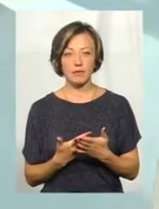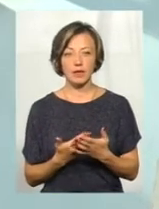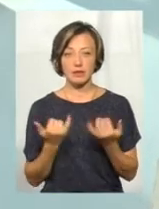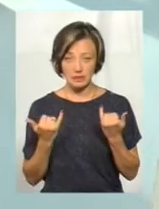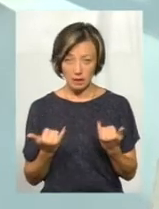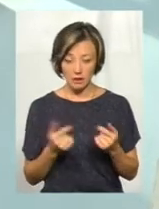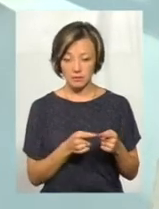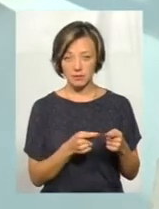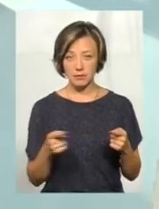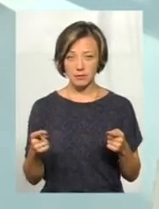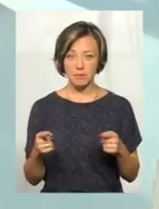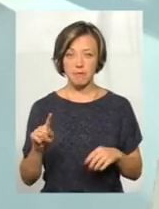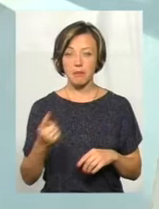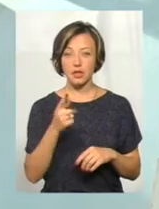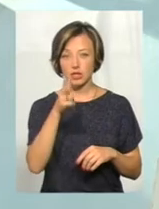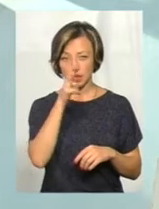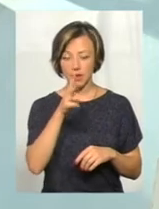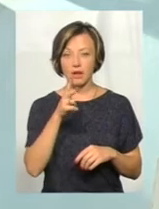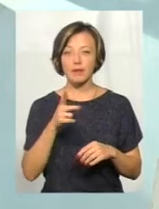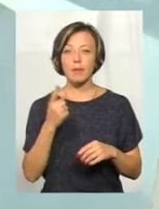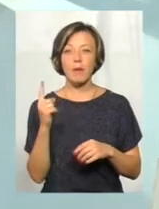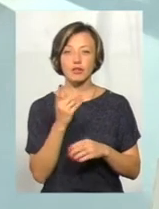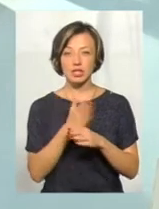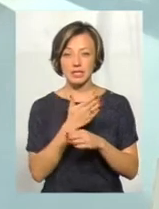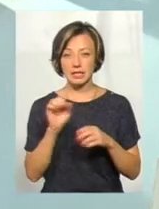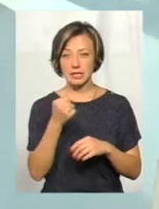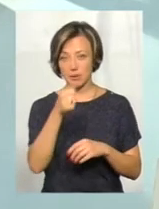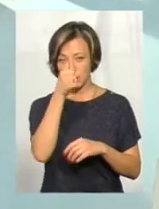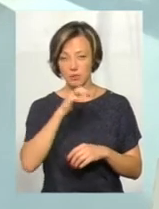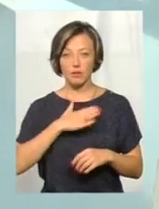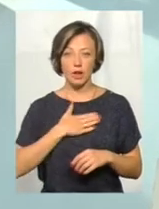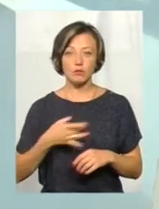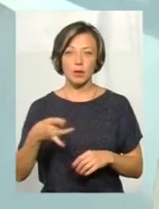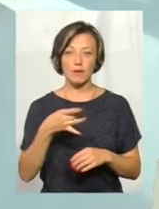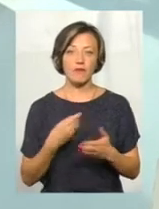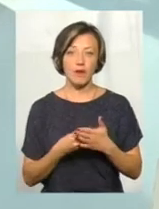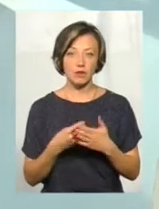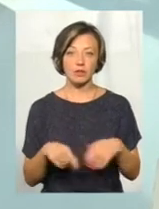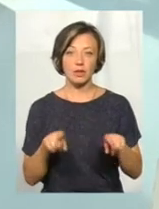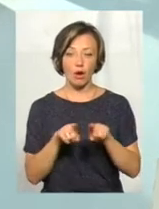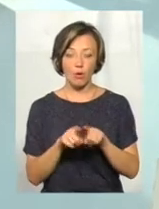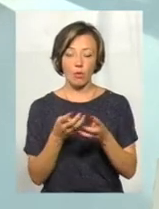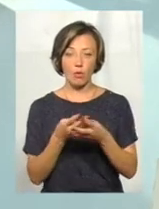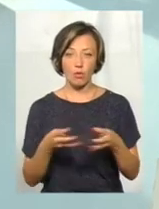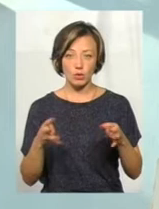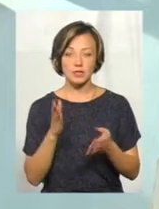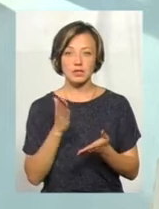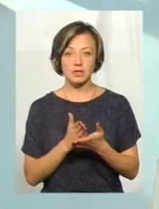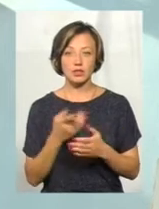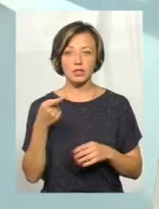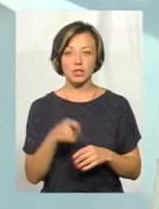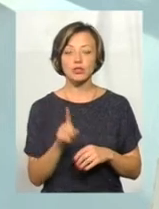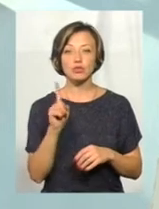періоді, перша декада серпня місяця, в нашому регіоні вартість такого аптечного кошика складав